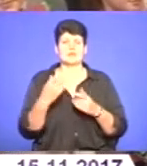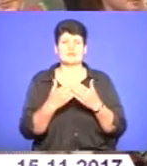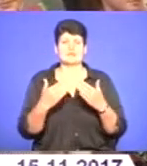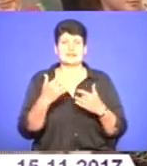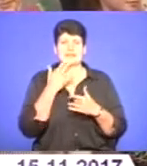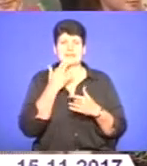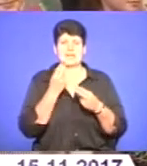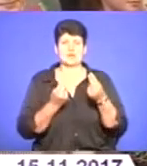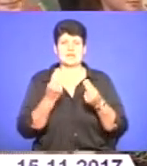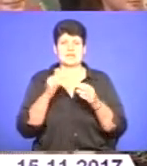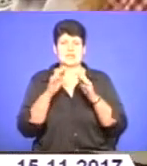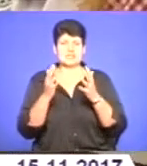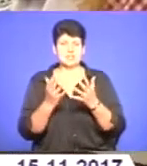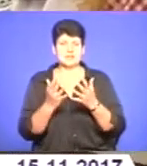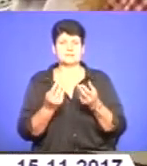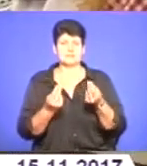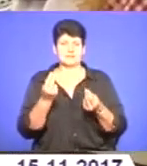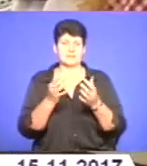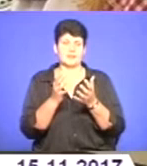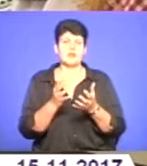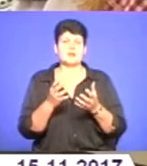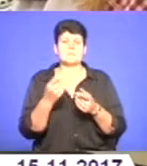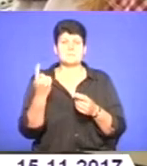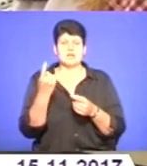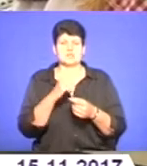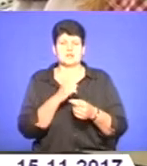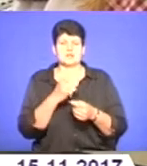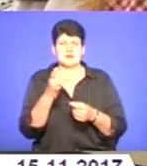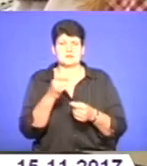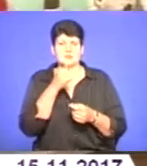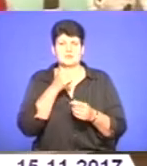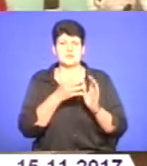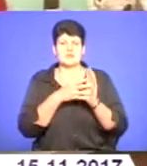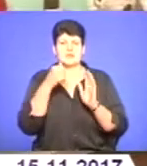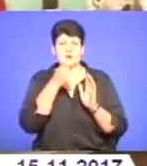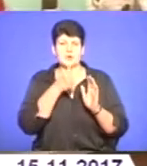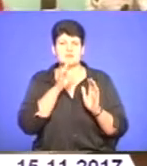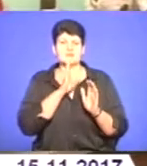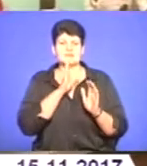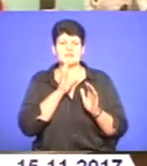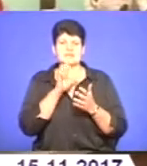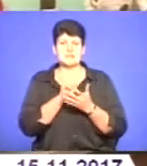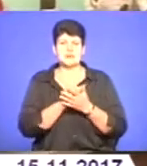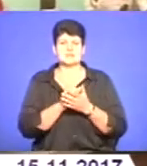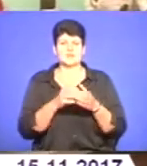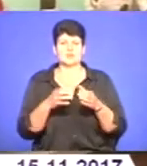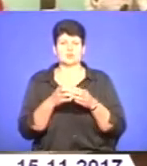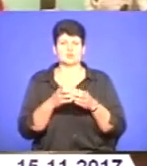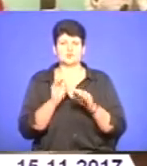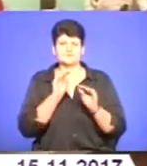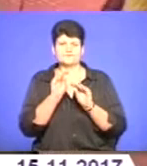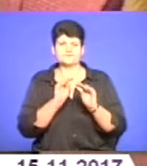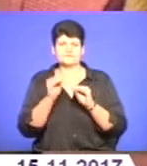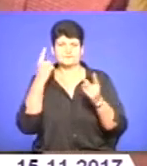національної іграшки. Вперше свої сили у конкурсі випробовує 9-річна Іринка. Дівчинка вже рік займається у гуртку декоративного